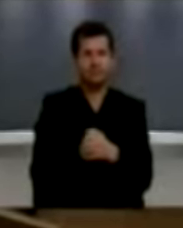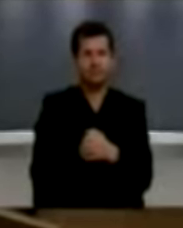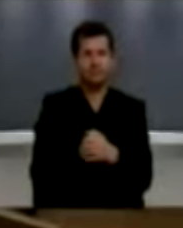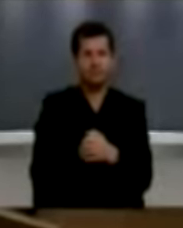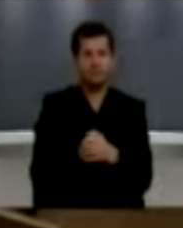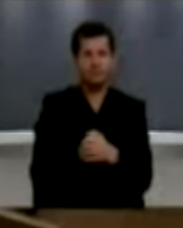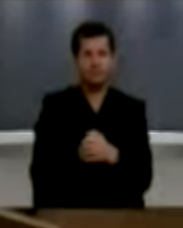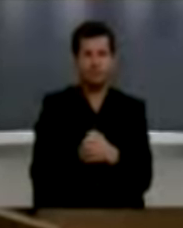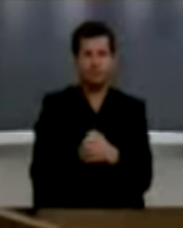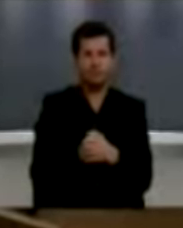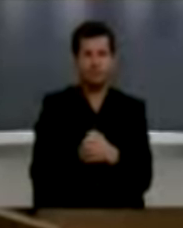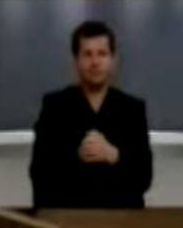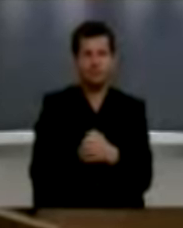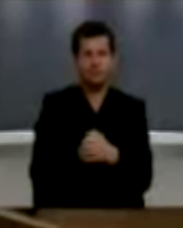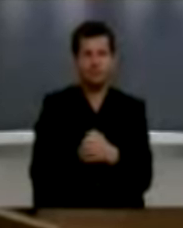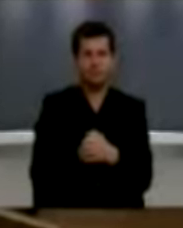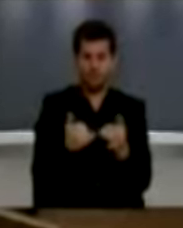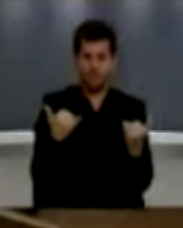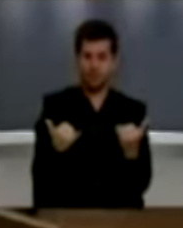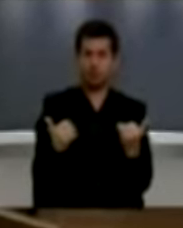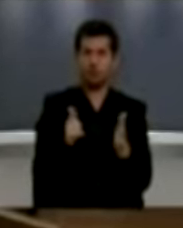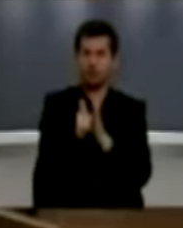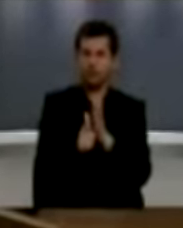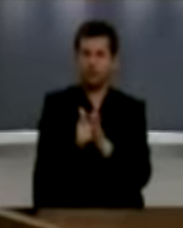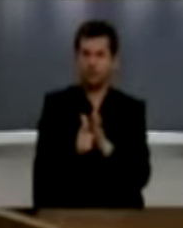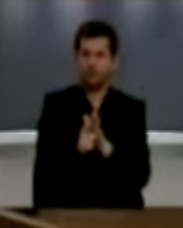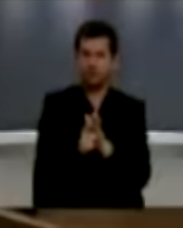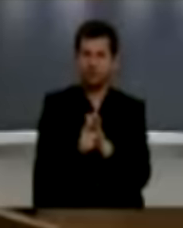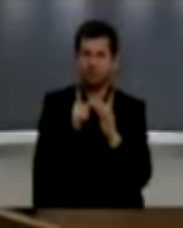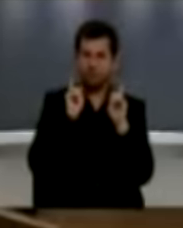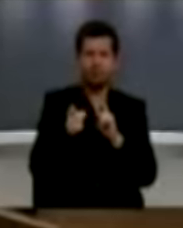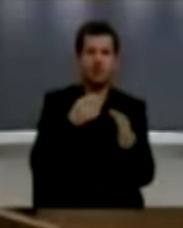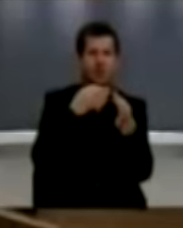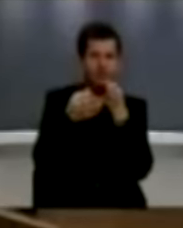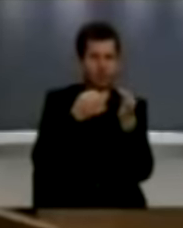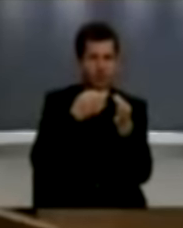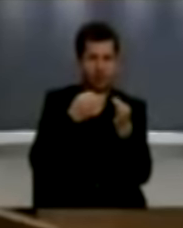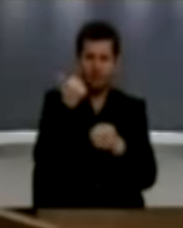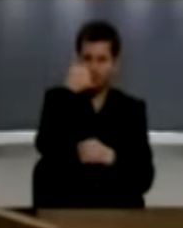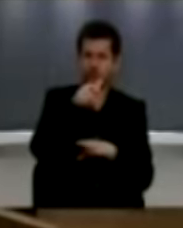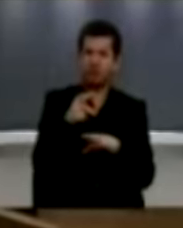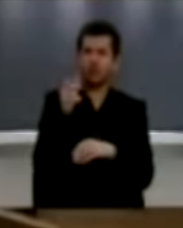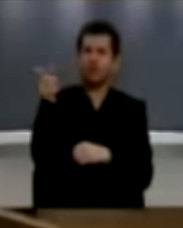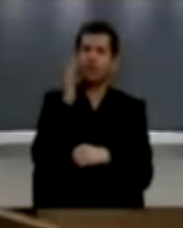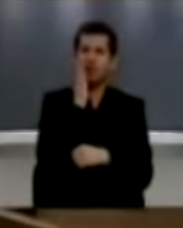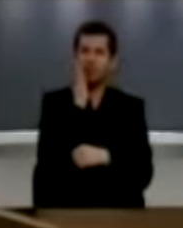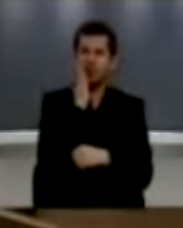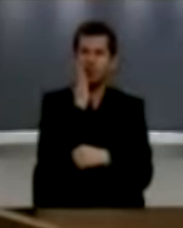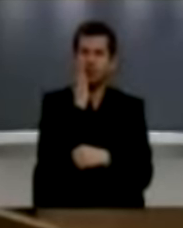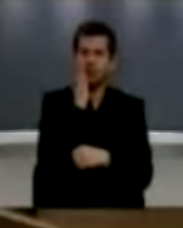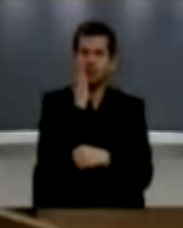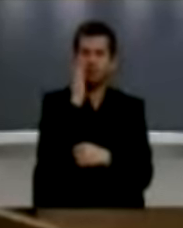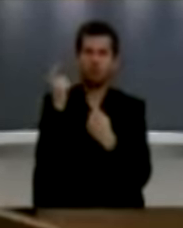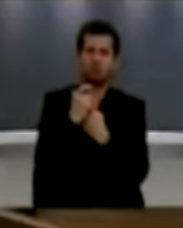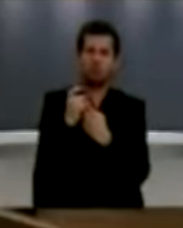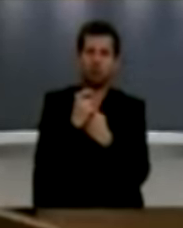Sot, njëjtë në kohë, duhet pyetemi se shtetit e bashkuara në kërcnojnë me